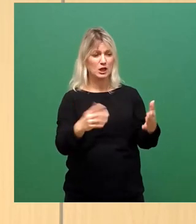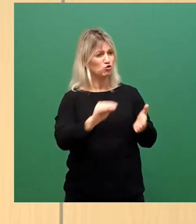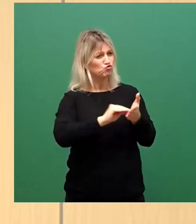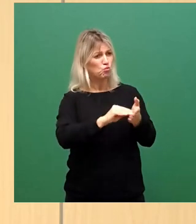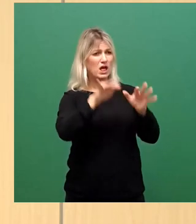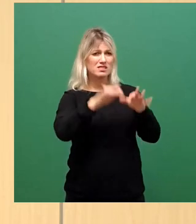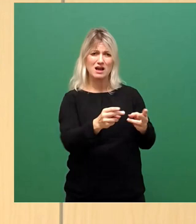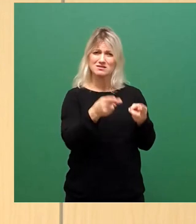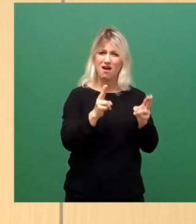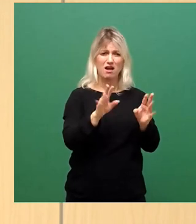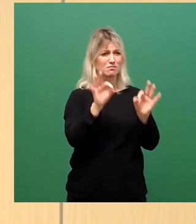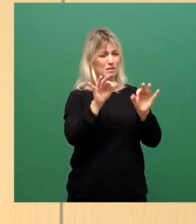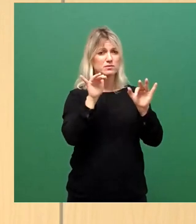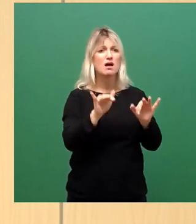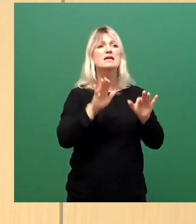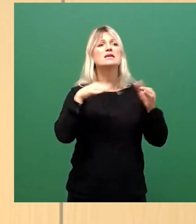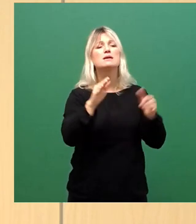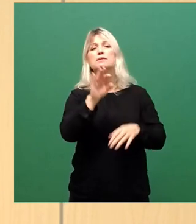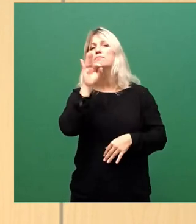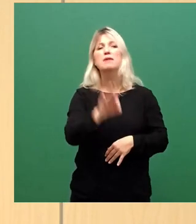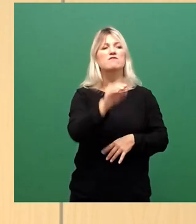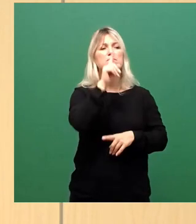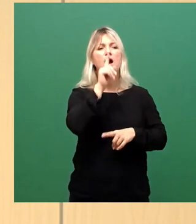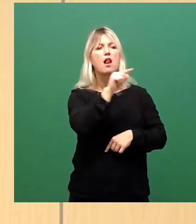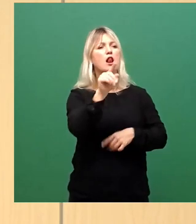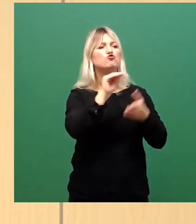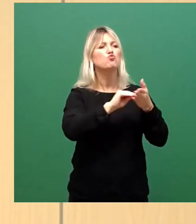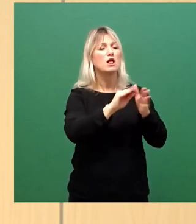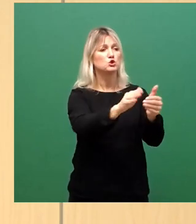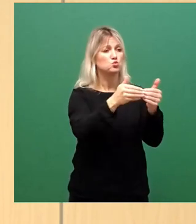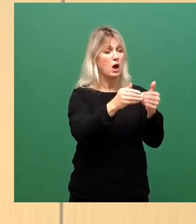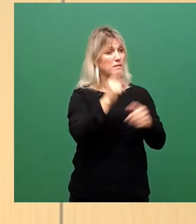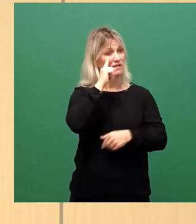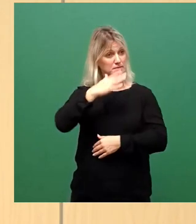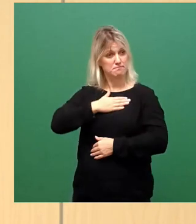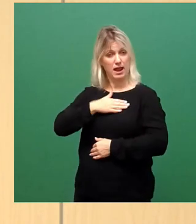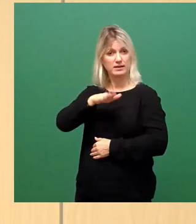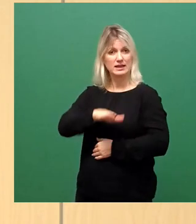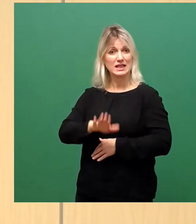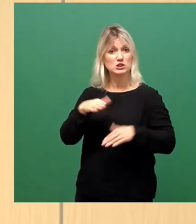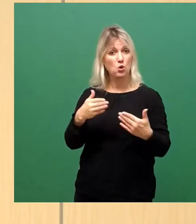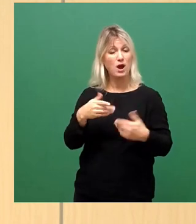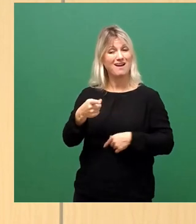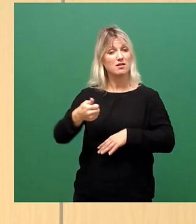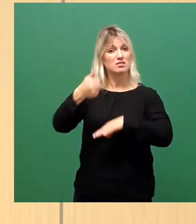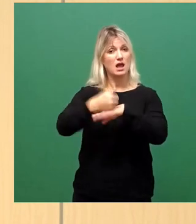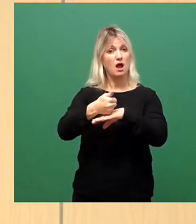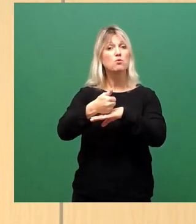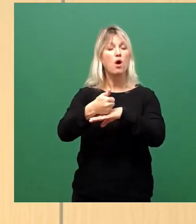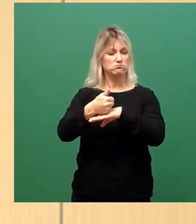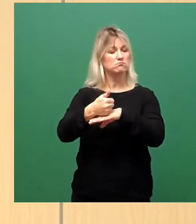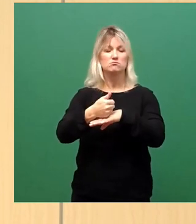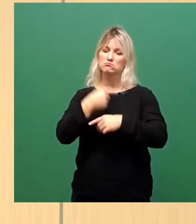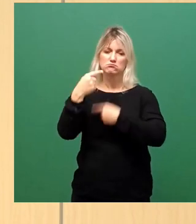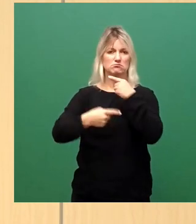gibt mal Schulen, die geschlossen werden müssen. Ich weiß es aber von meinen Kindern, vom Direktor, der uns auch sehr vorbildlich informiert, dass